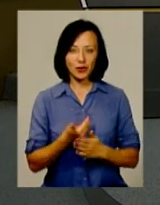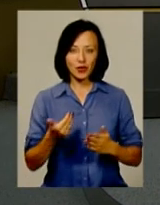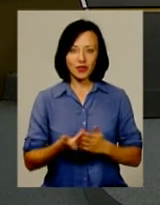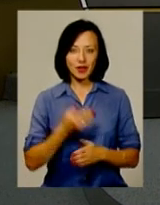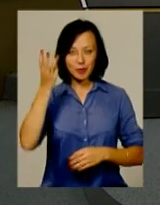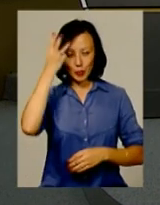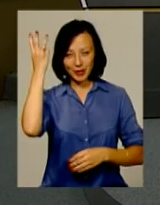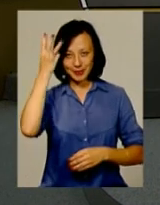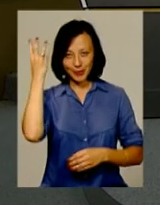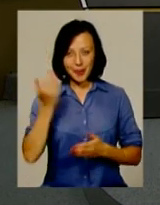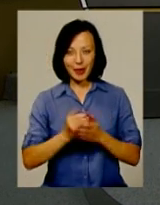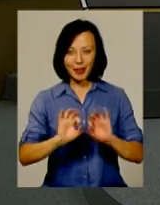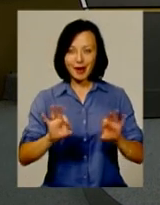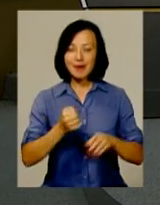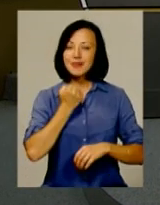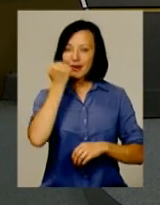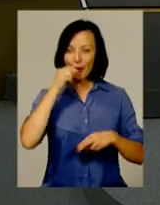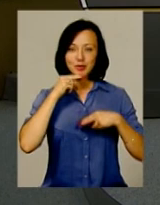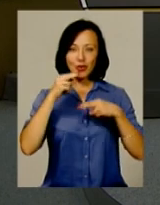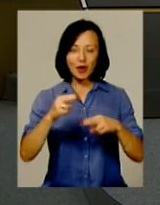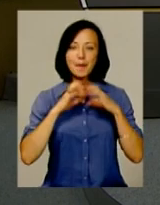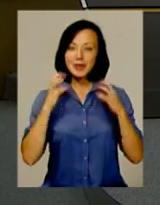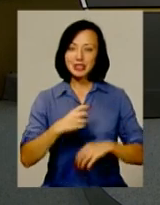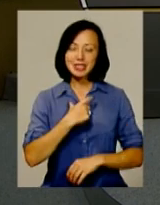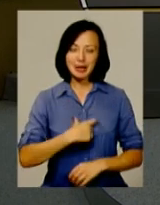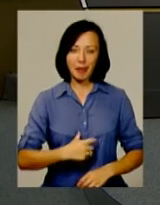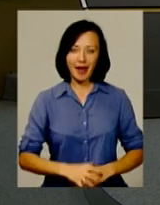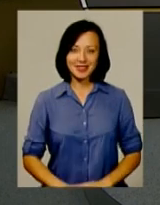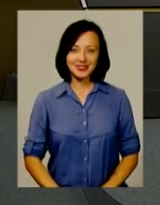випуск «Подільська панорама». Дякуємо вам за увагу і бережіть себе!